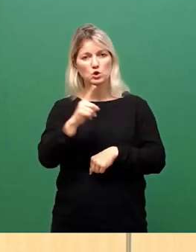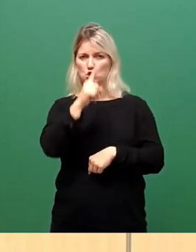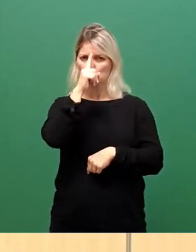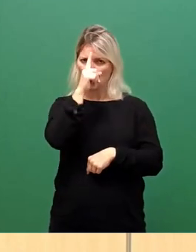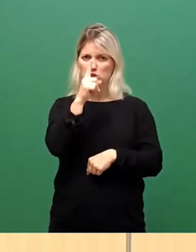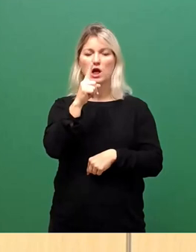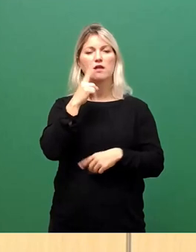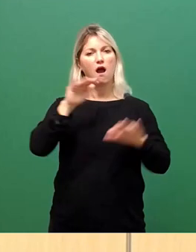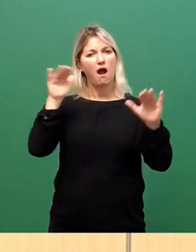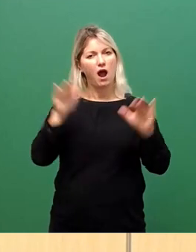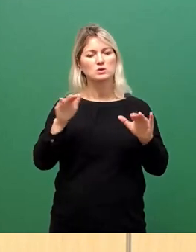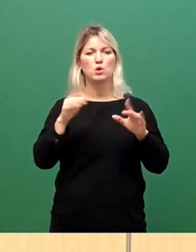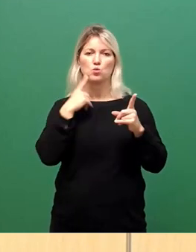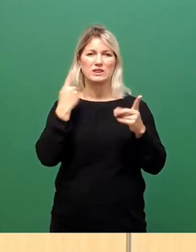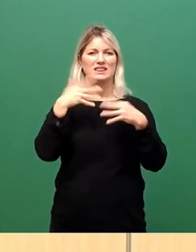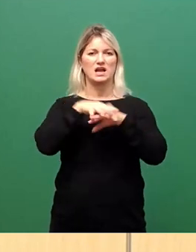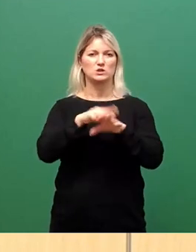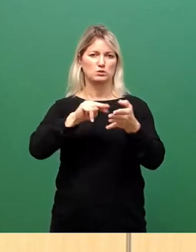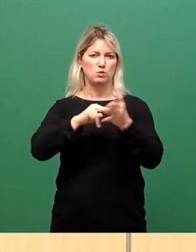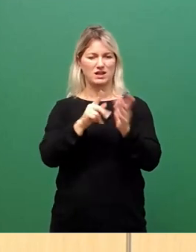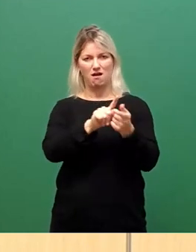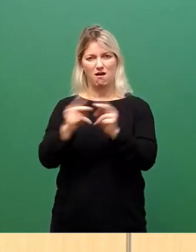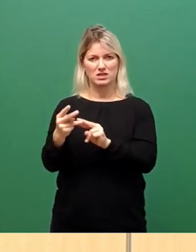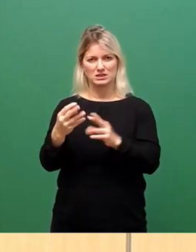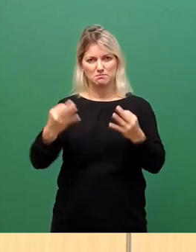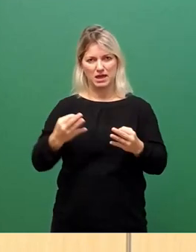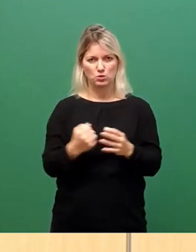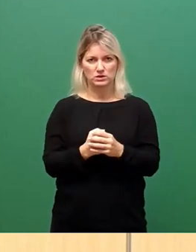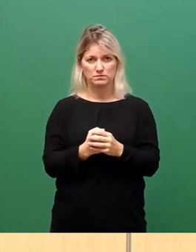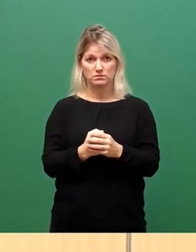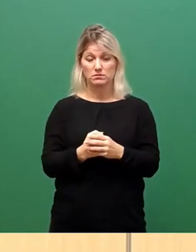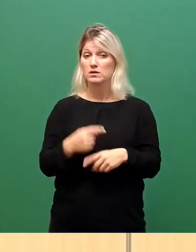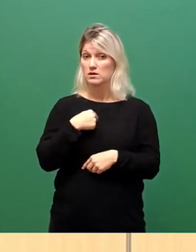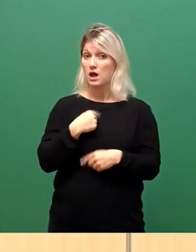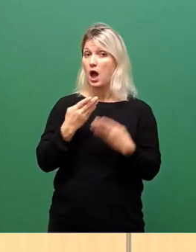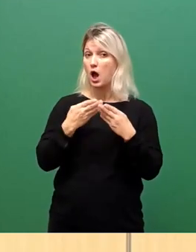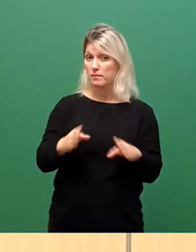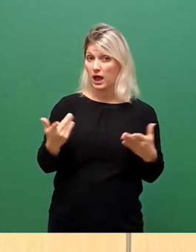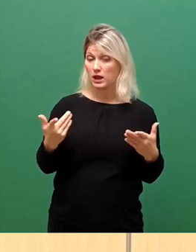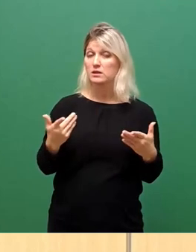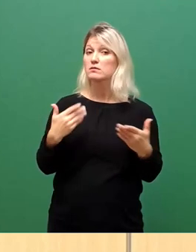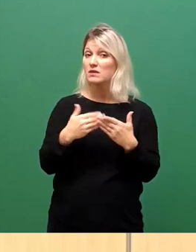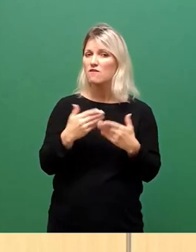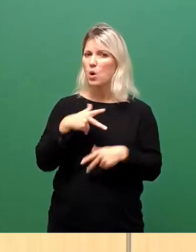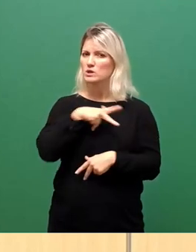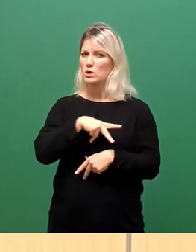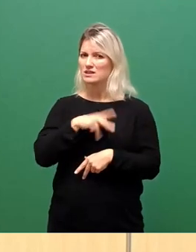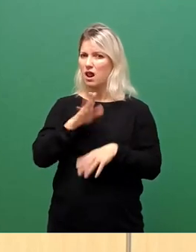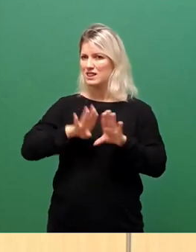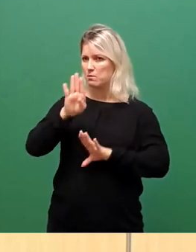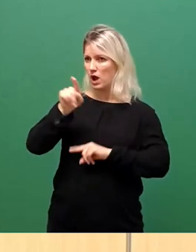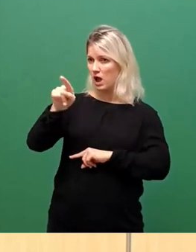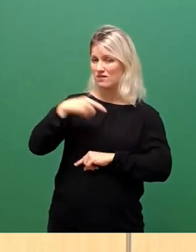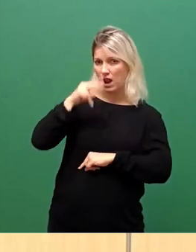- und Integrationspolitik. Und wir sind sogar bereit, als AfD auch mal von Sozialdemokraten zu lernen. Und zwar schauen Sie doch mal nach Dänemark.